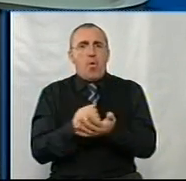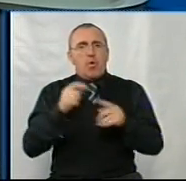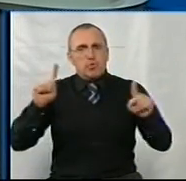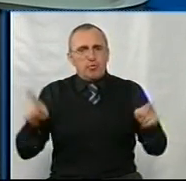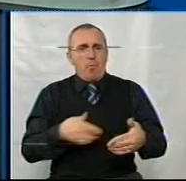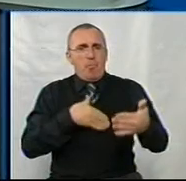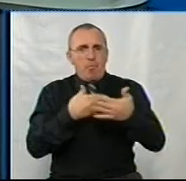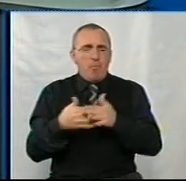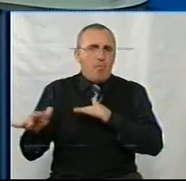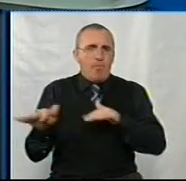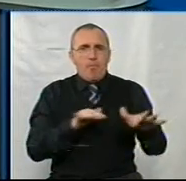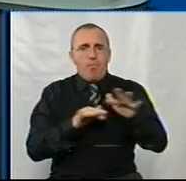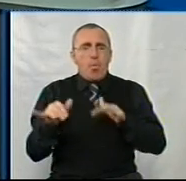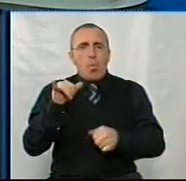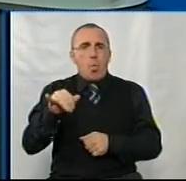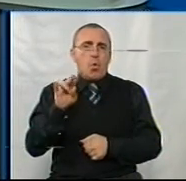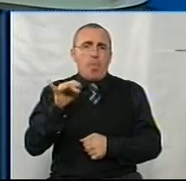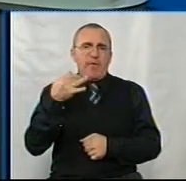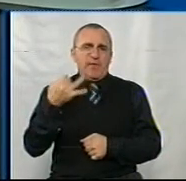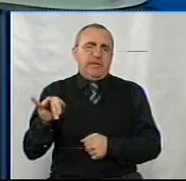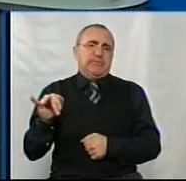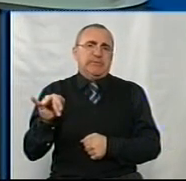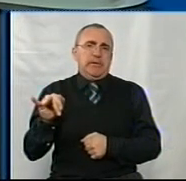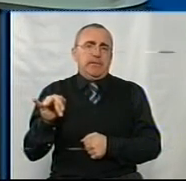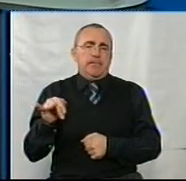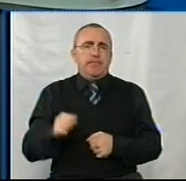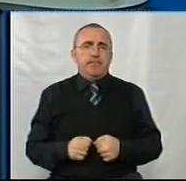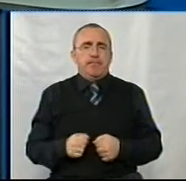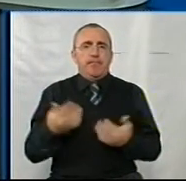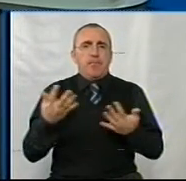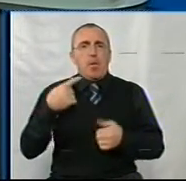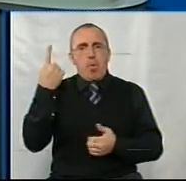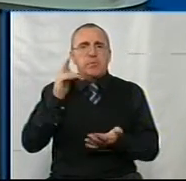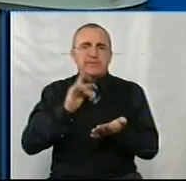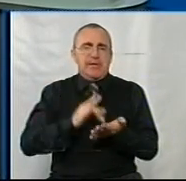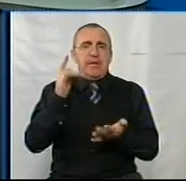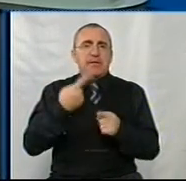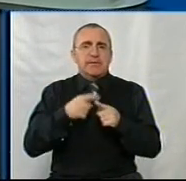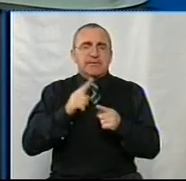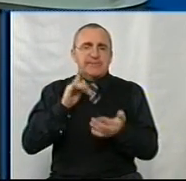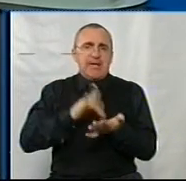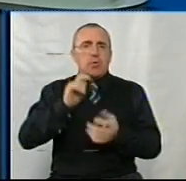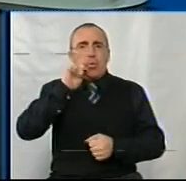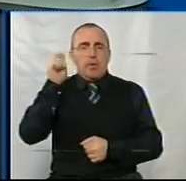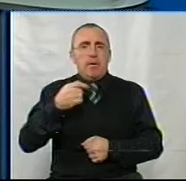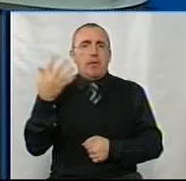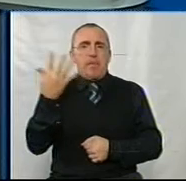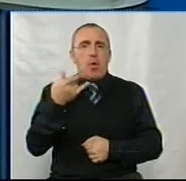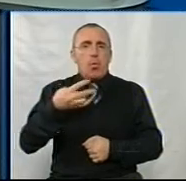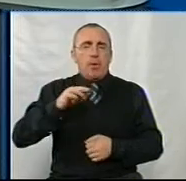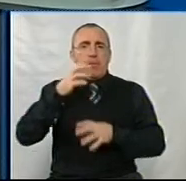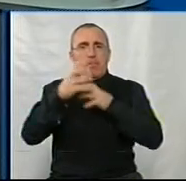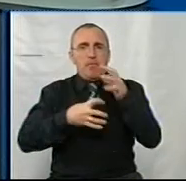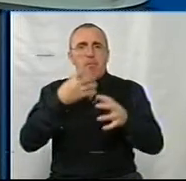потужню волонтерську хвилю у Кропивницькому, як обласному центрі, центрі України. 5 грудня,